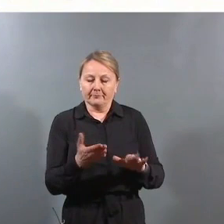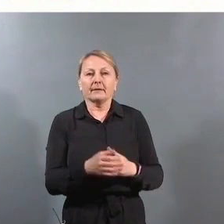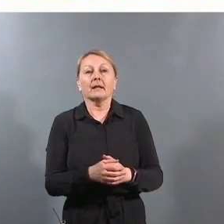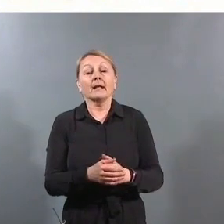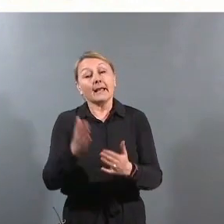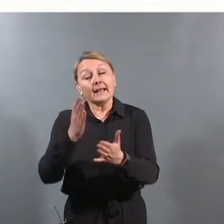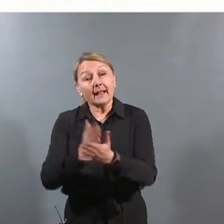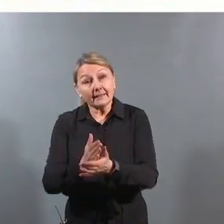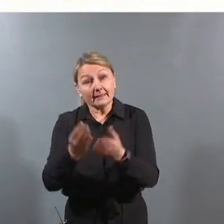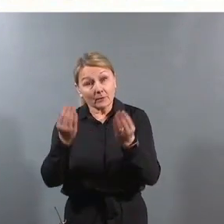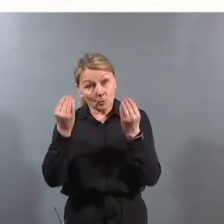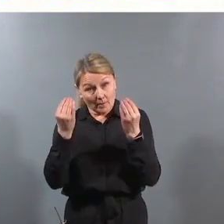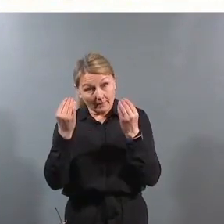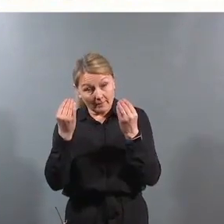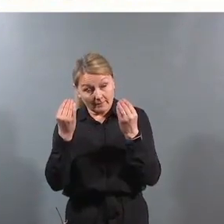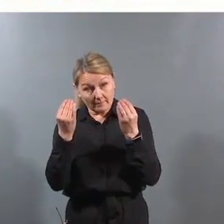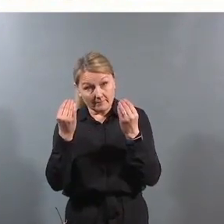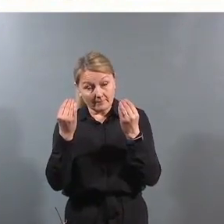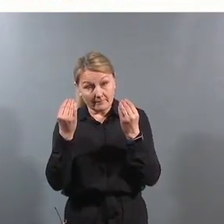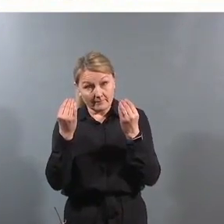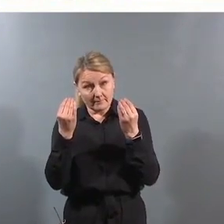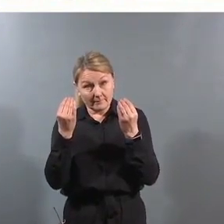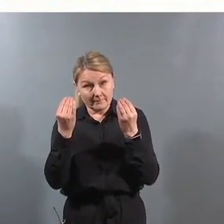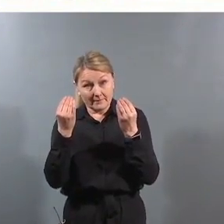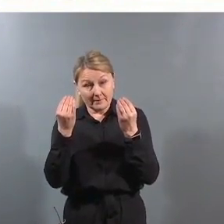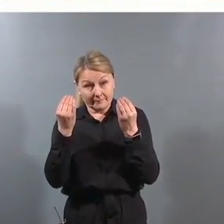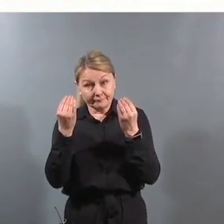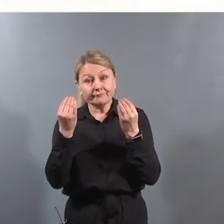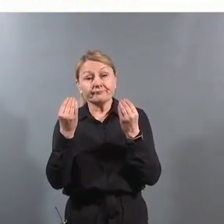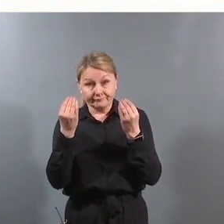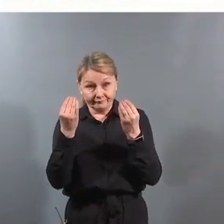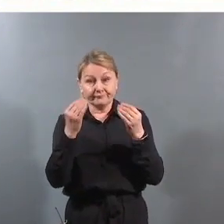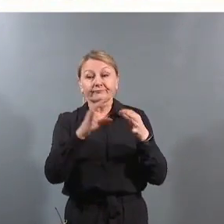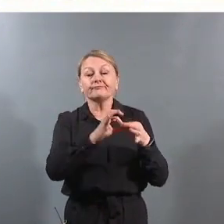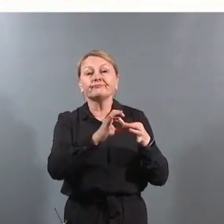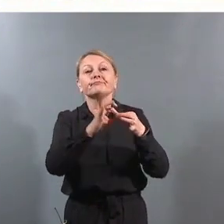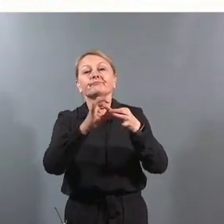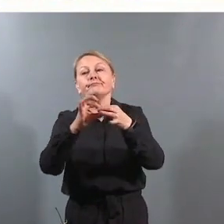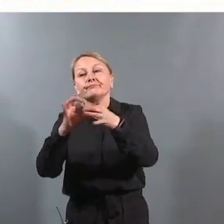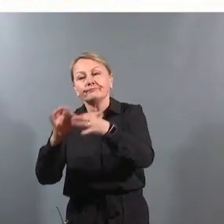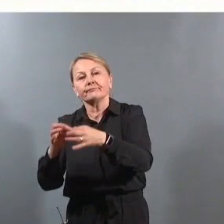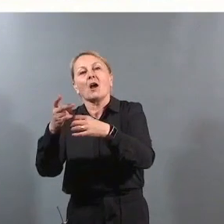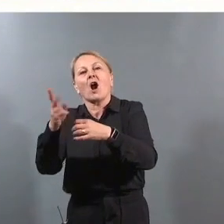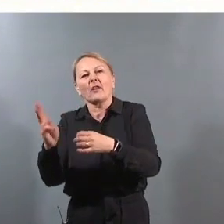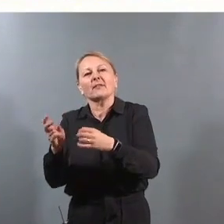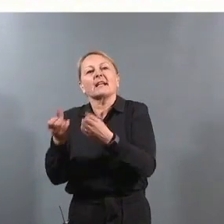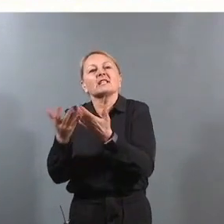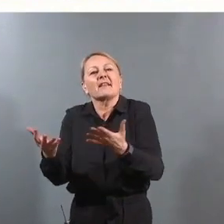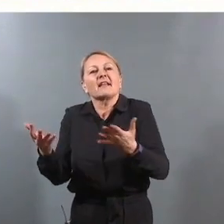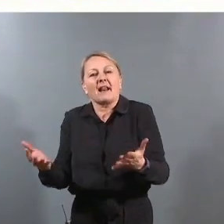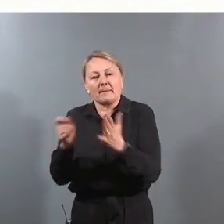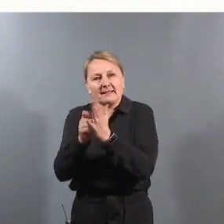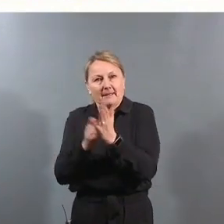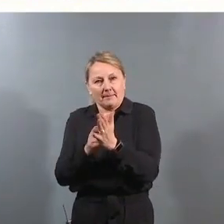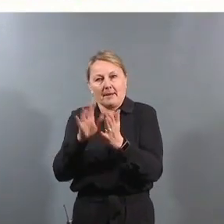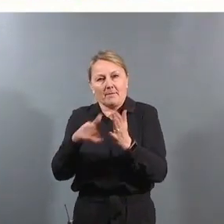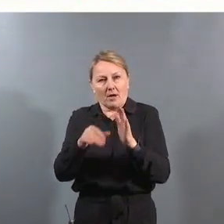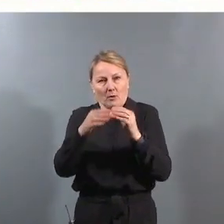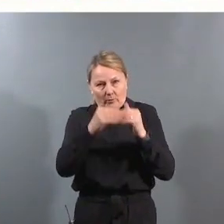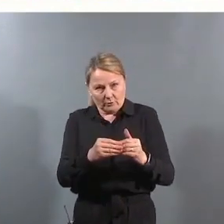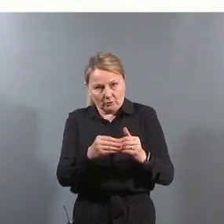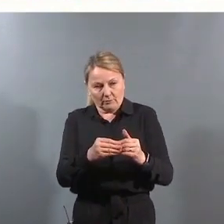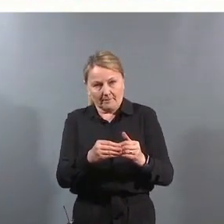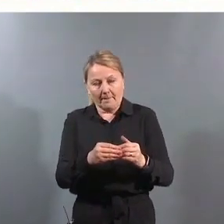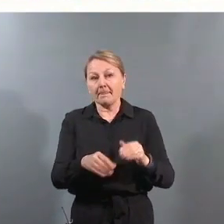retten til utdanning henger uløselig sammen med andre litt mer generelle prinsipper i barnekommisjonen. For det første er det artikkel